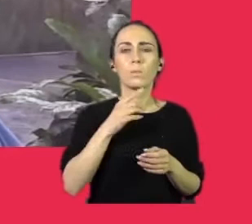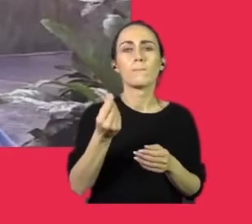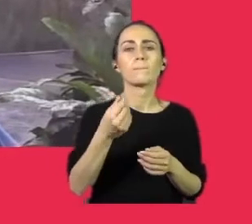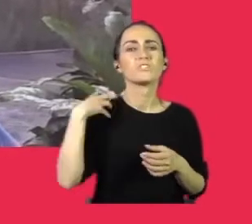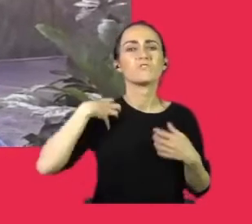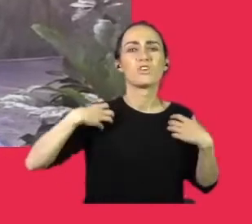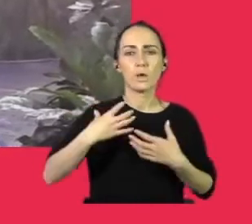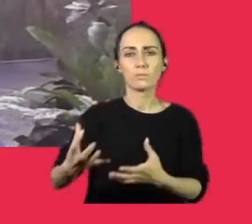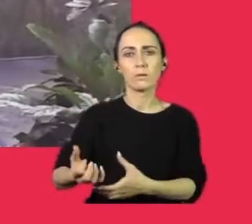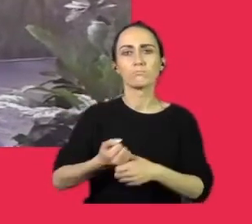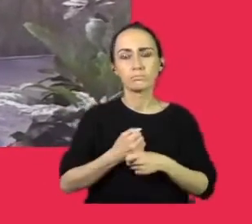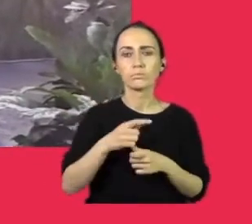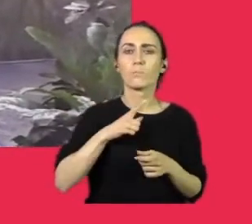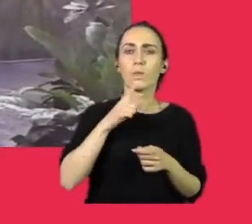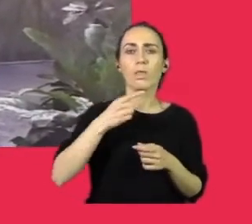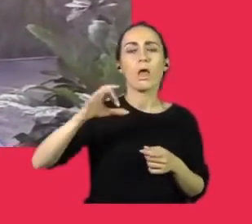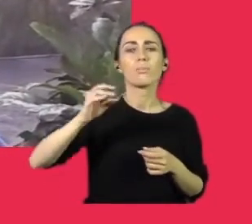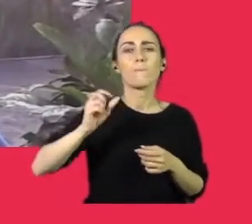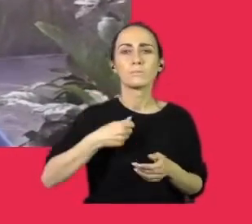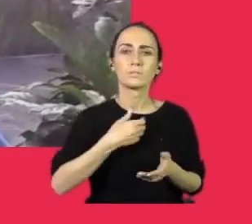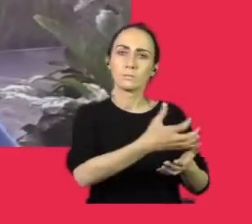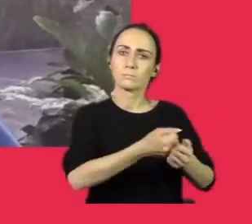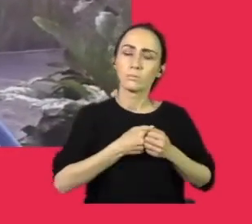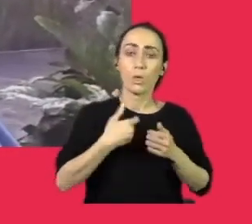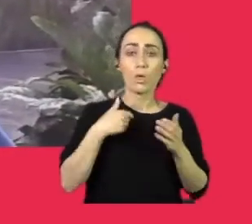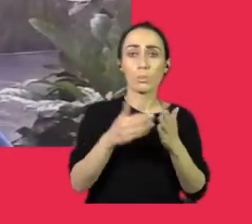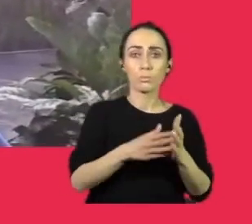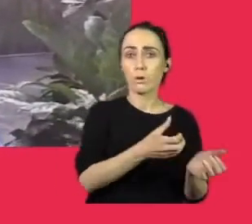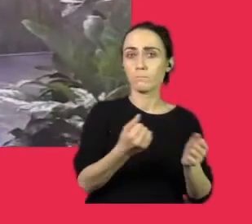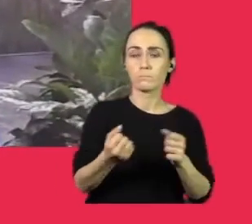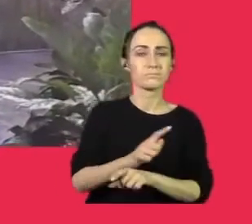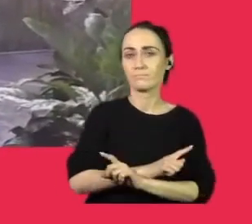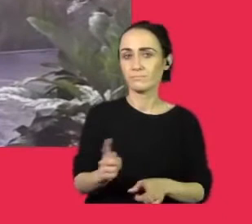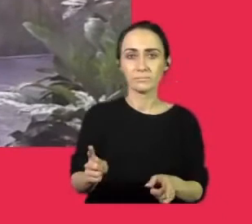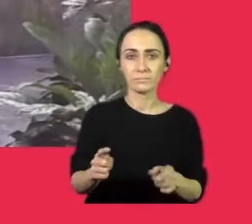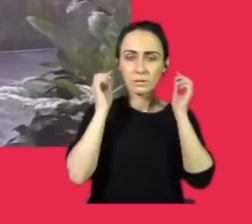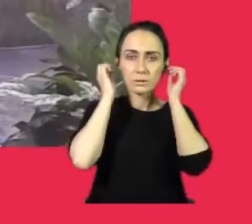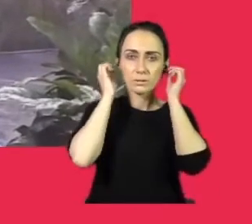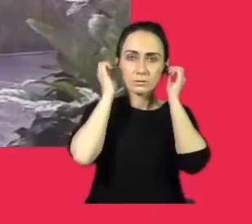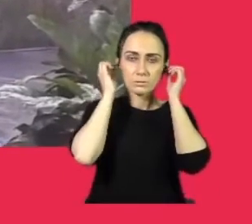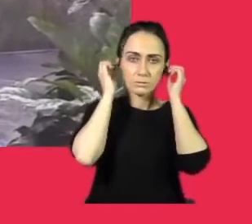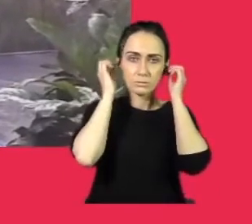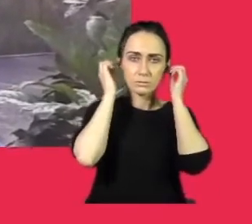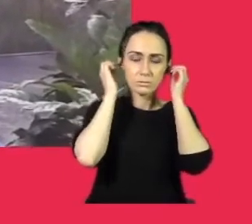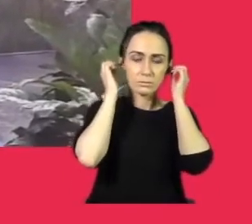zwierząt. Oczywiście nie polega na tym, że te zwierzątka bierzemy do domu. To polega na tym, że